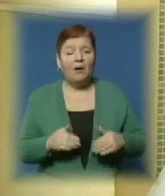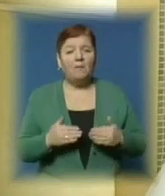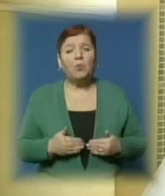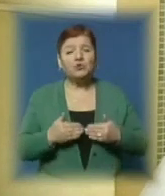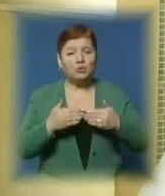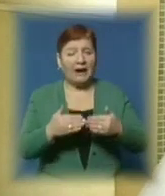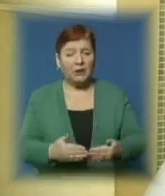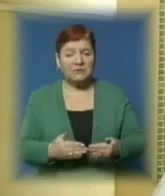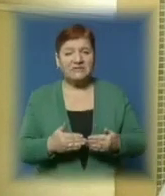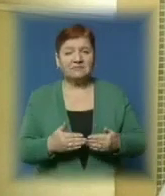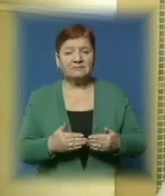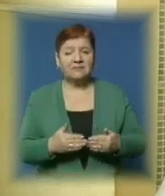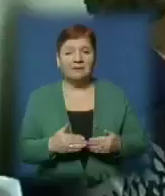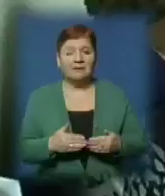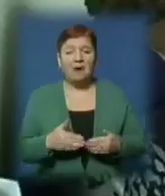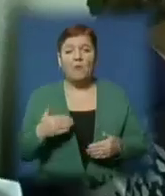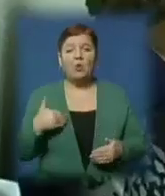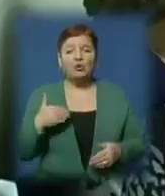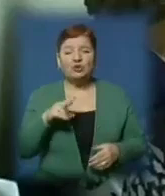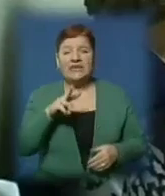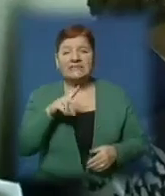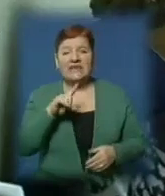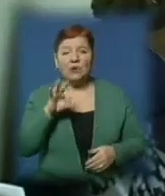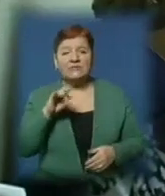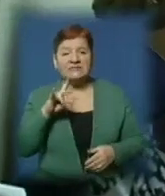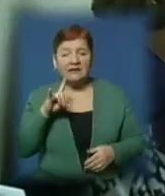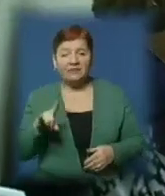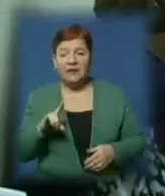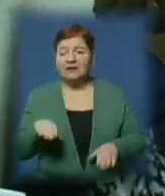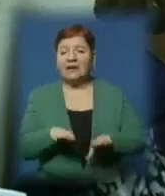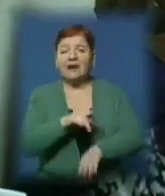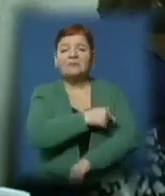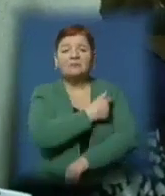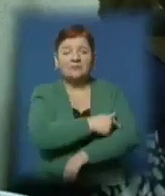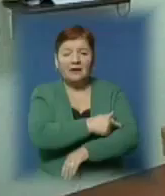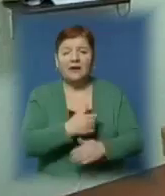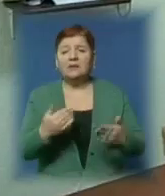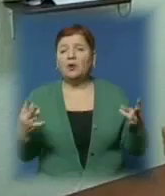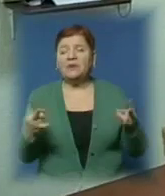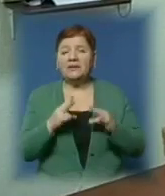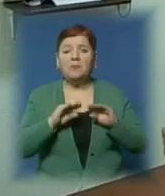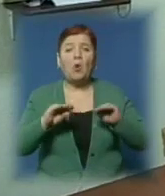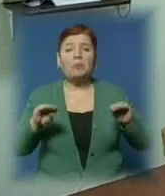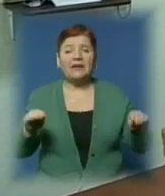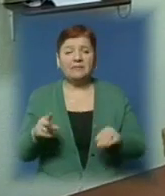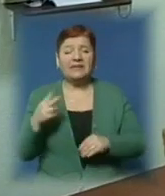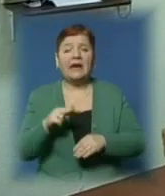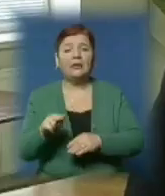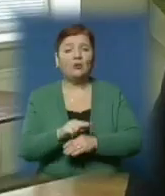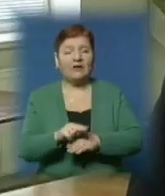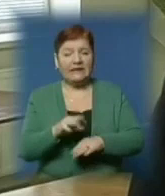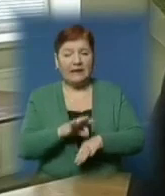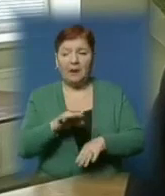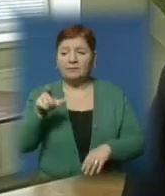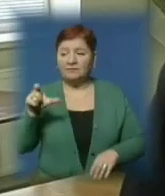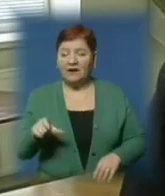в видаленні молочної залози. На сьогодні обласний клінічний онкодиспансер ознащений необхідним обладнанням для лікування пацієнтів. В